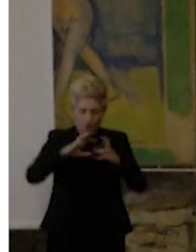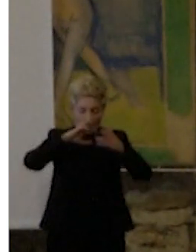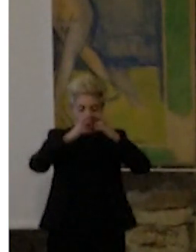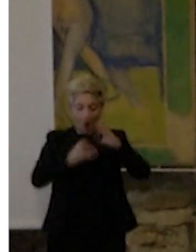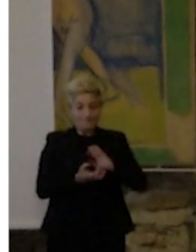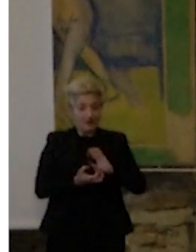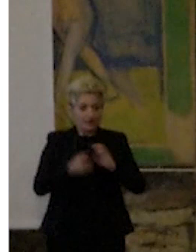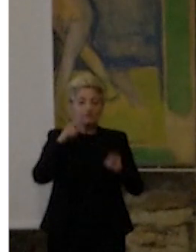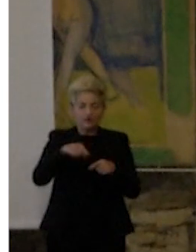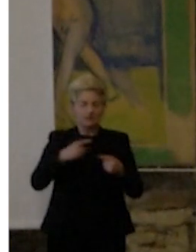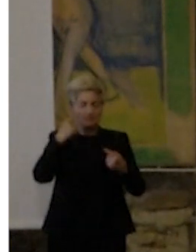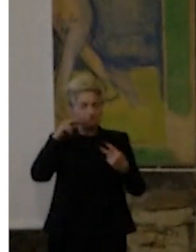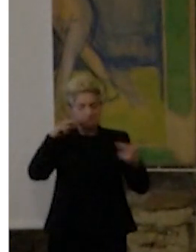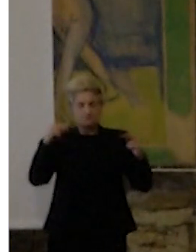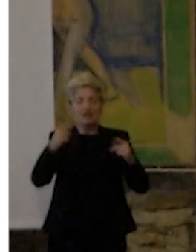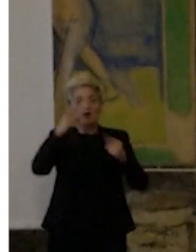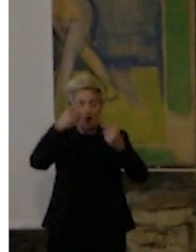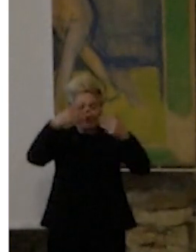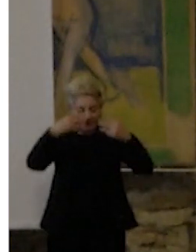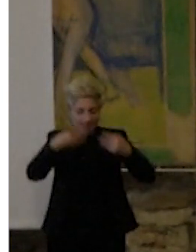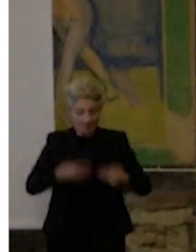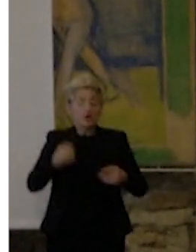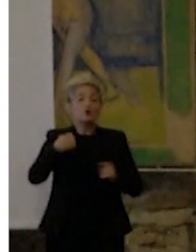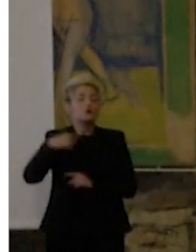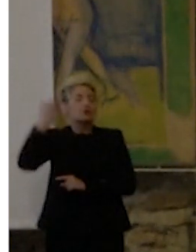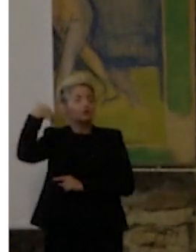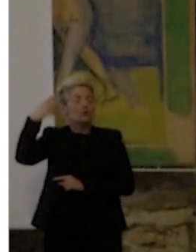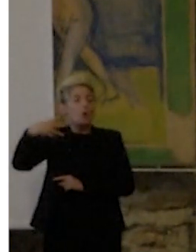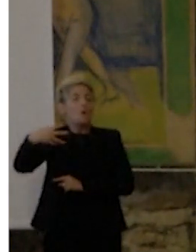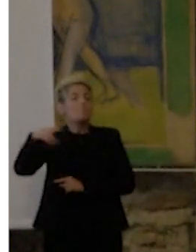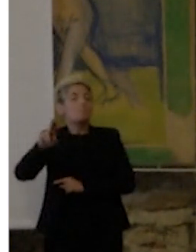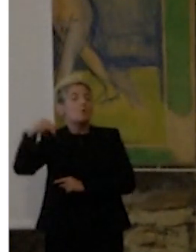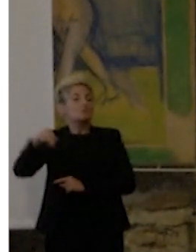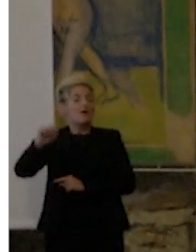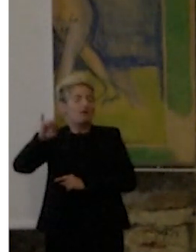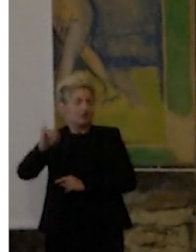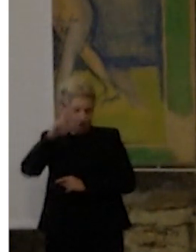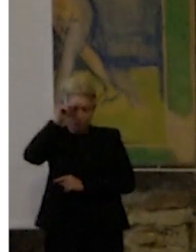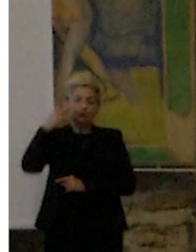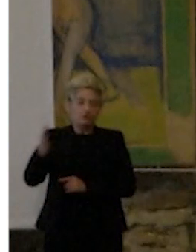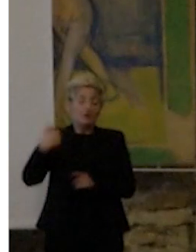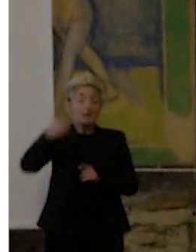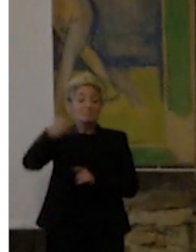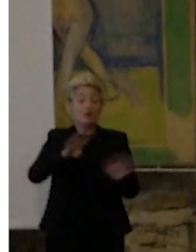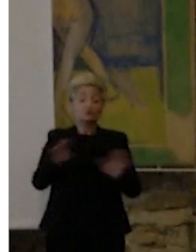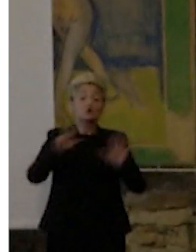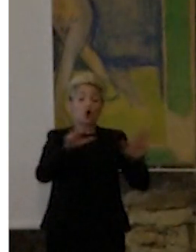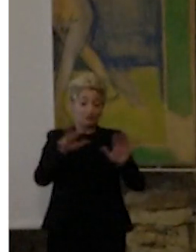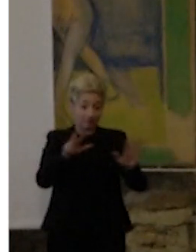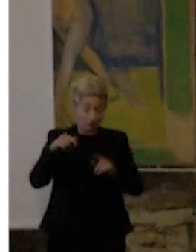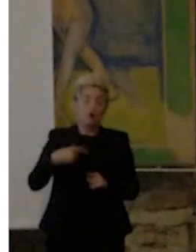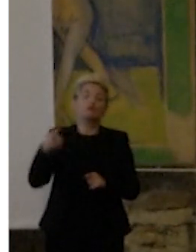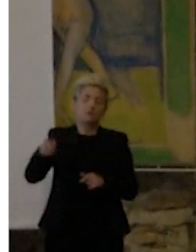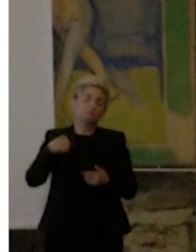Bruno Munari lo conoscevo, ho avuto la fortuna di relazionarmi con lui tanti anni fa, nel 98, vado a casa sua, nel suo studio, anzi,